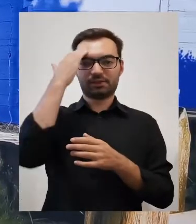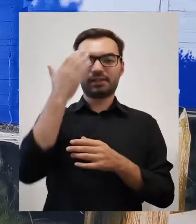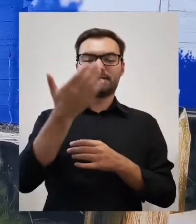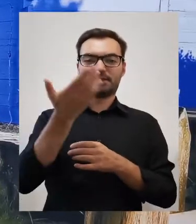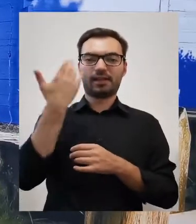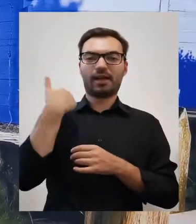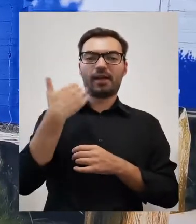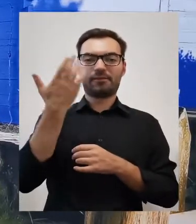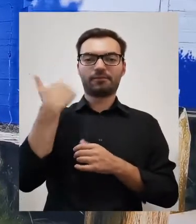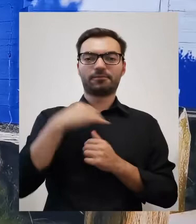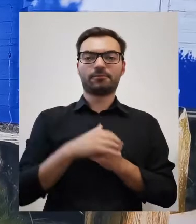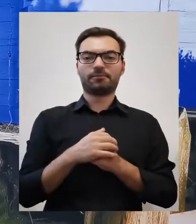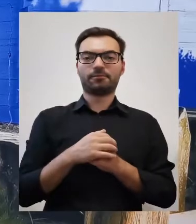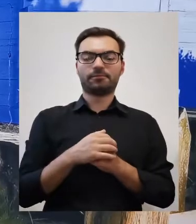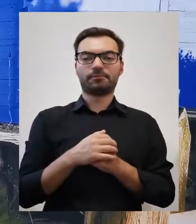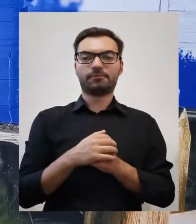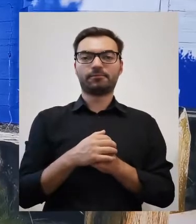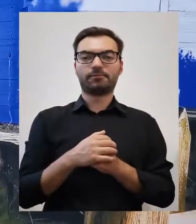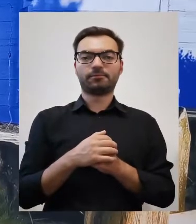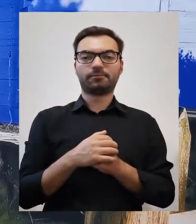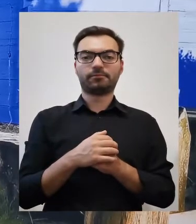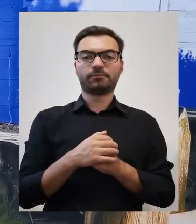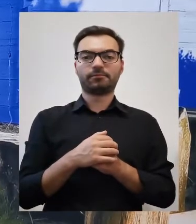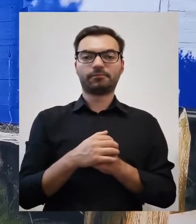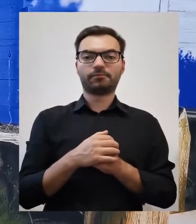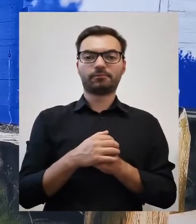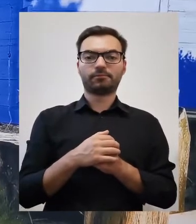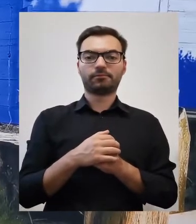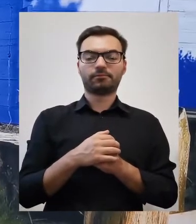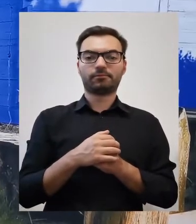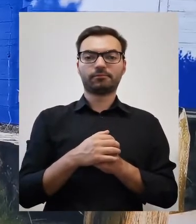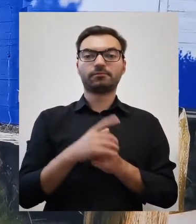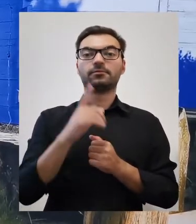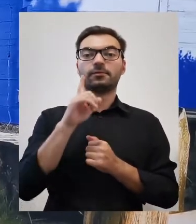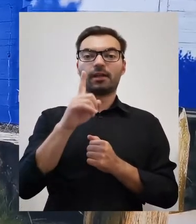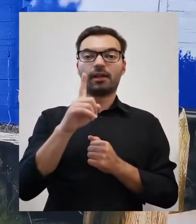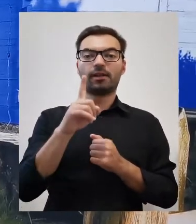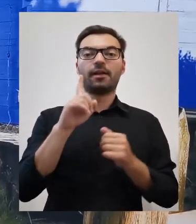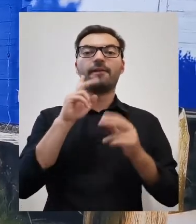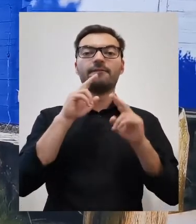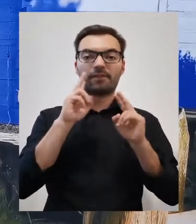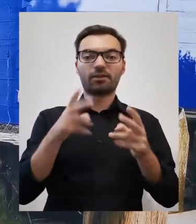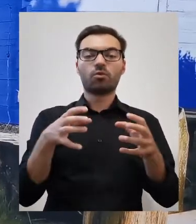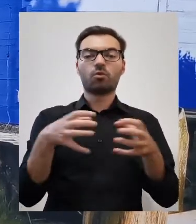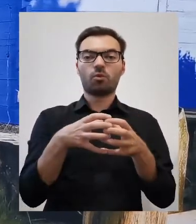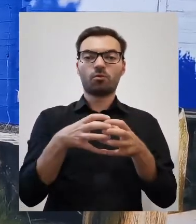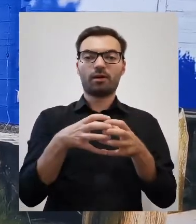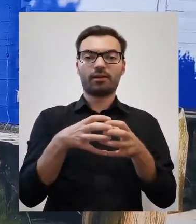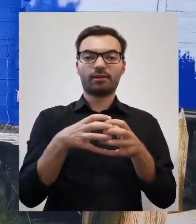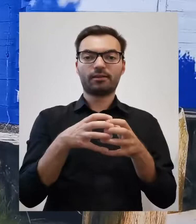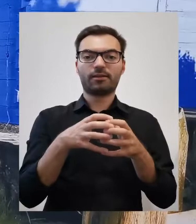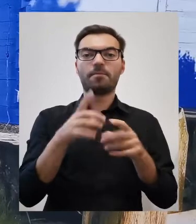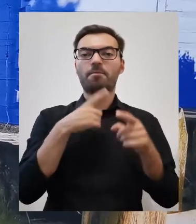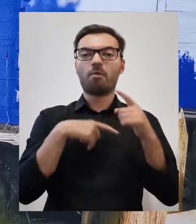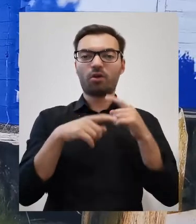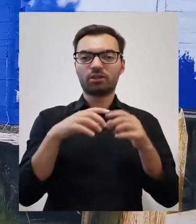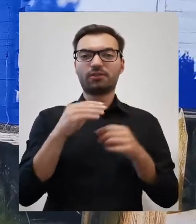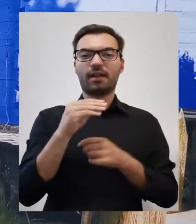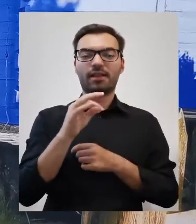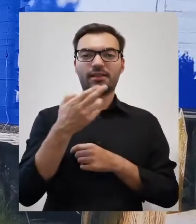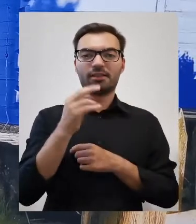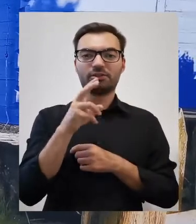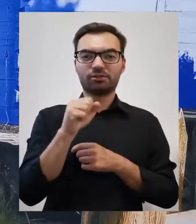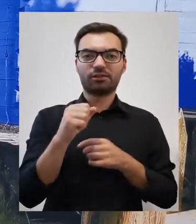była znacznie dawniej, ale jako grupę etniczną,